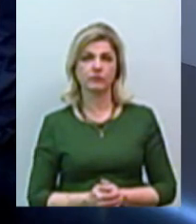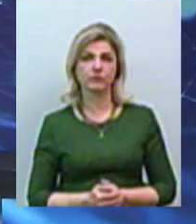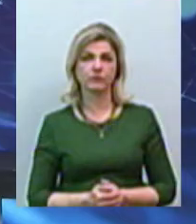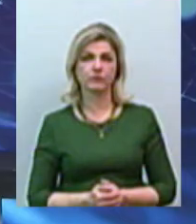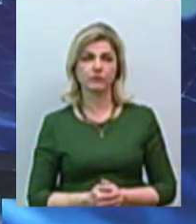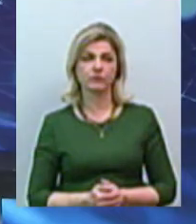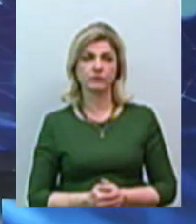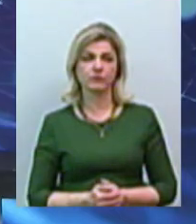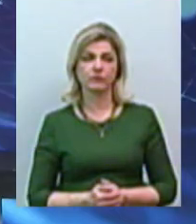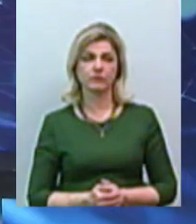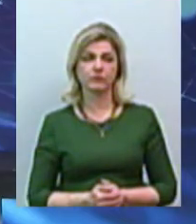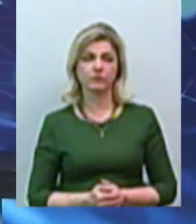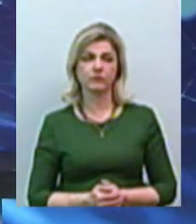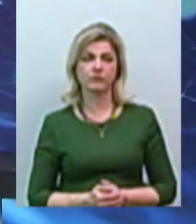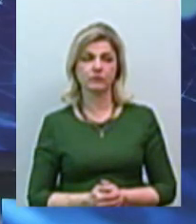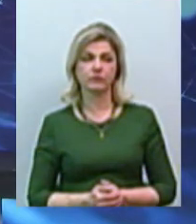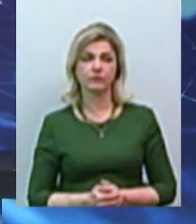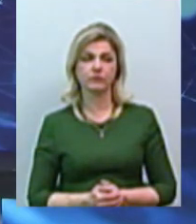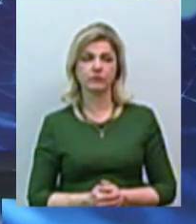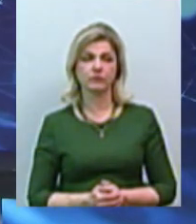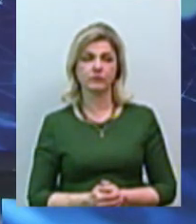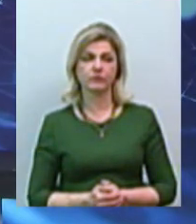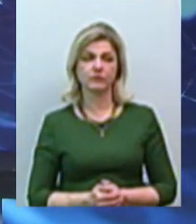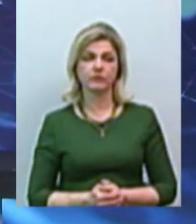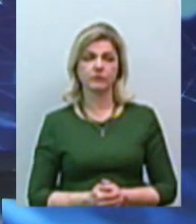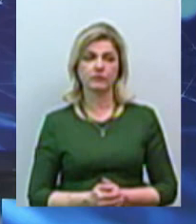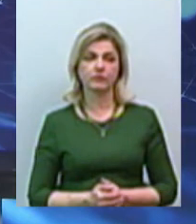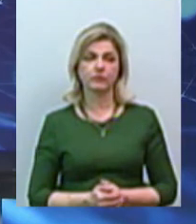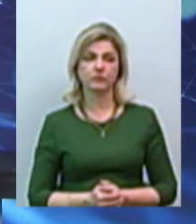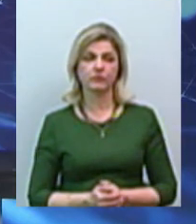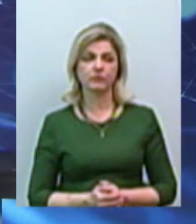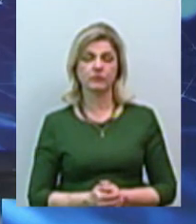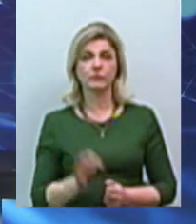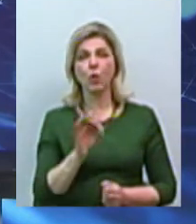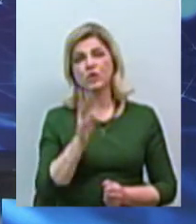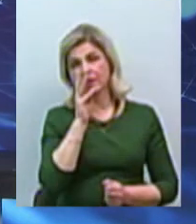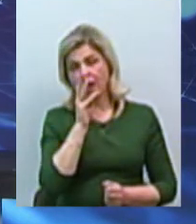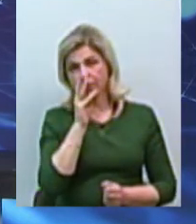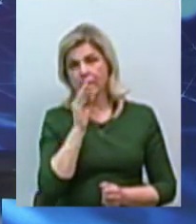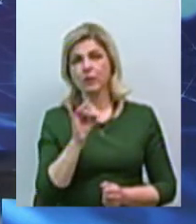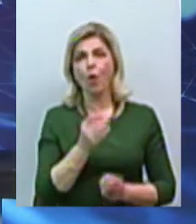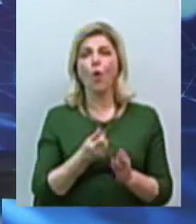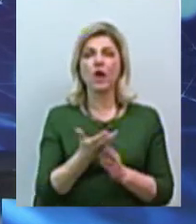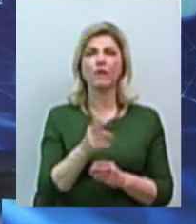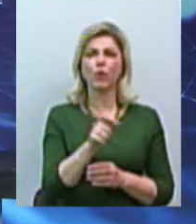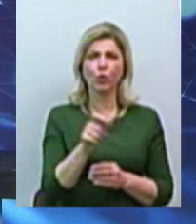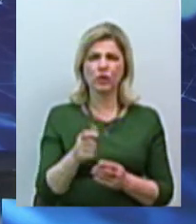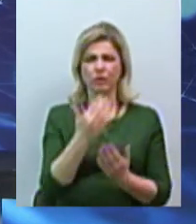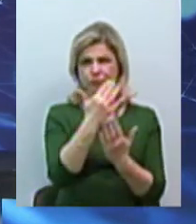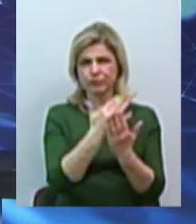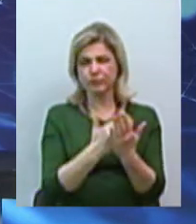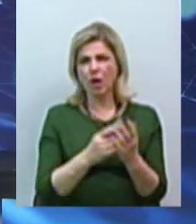умовно постійні величини. Тобто заробітна плата, там, це кількість людей, там, амортизації і так далі. Ну, перепрошую,